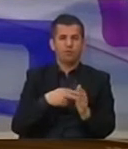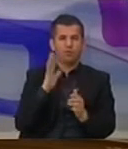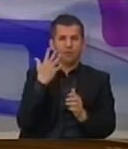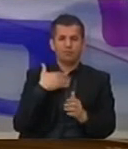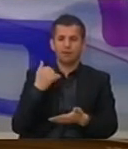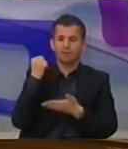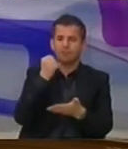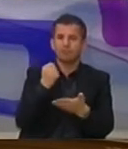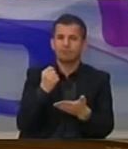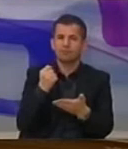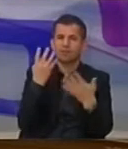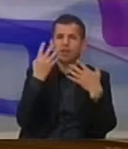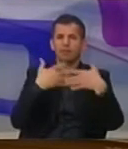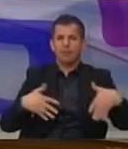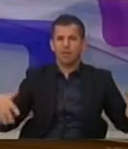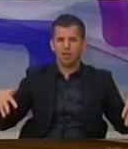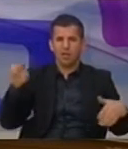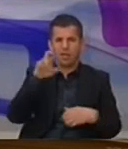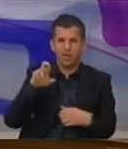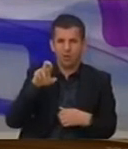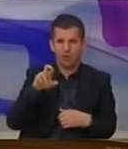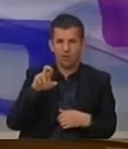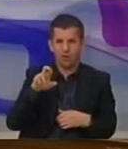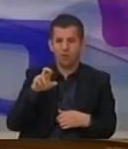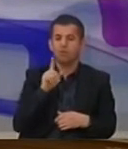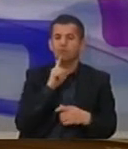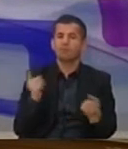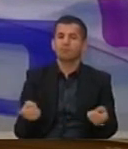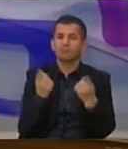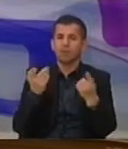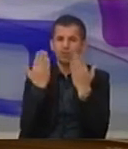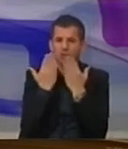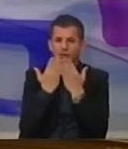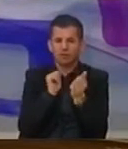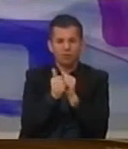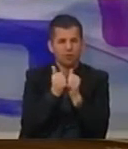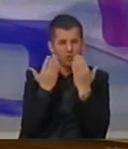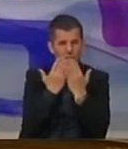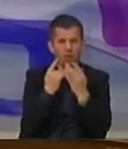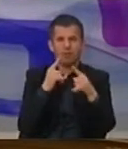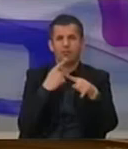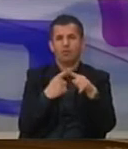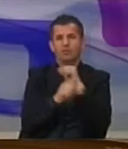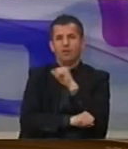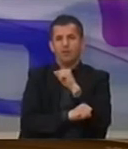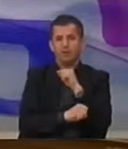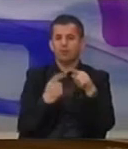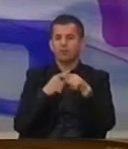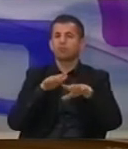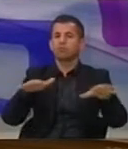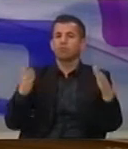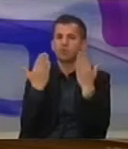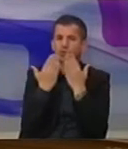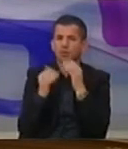të investojmë rrët 9 milion euro në këtë fushë, pasta i promovimit të sportit shkolor dhe universitar dhe masovizimit të sportit në